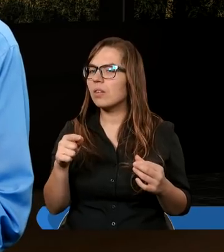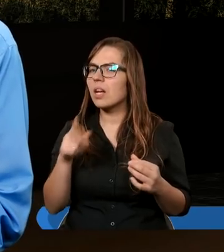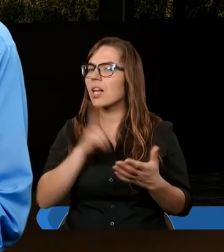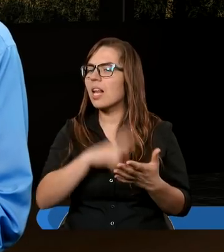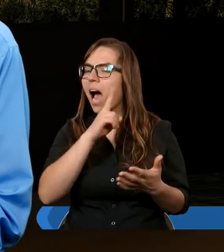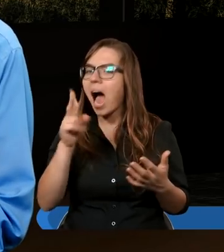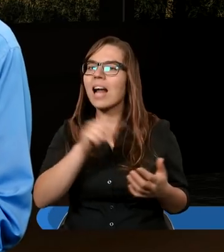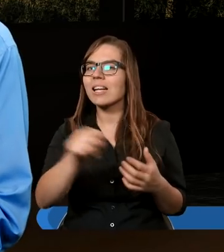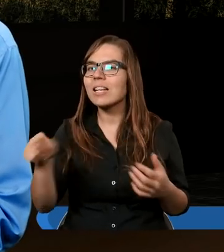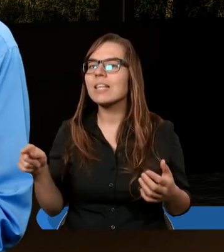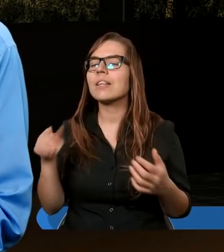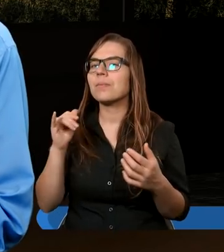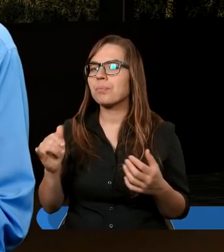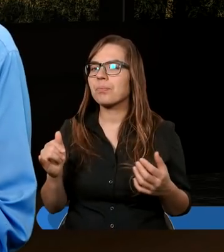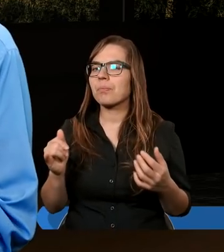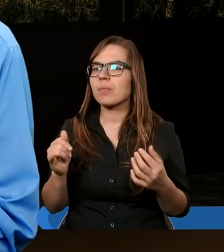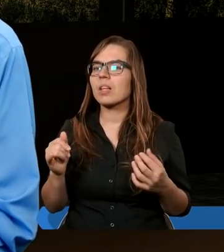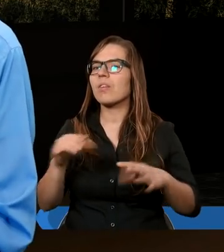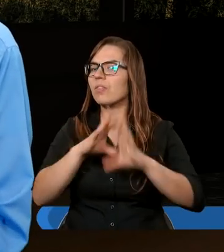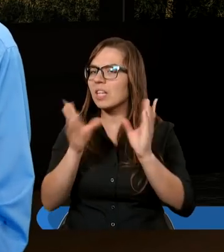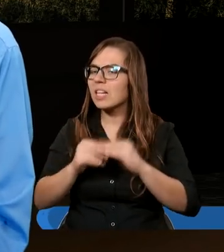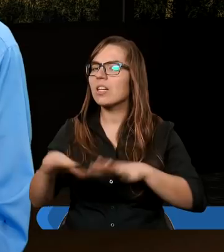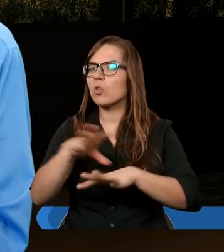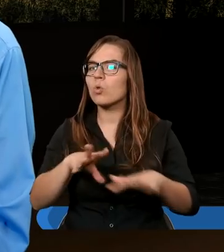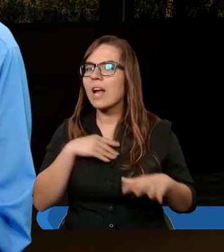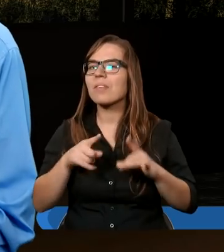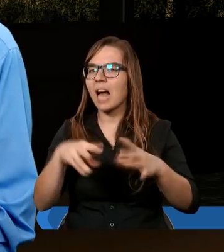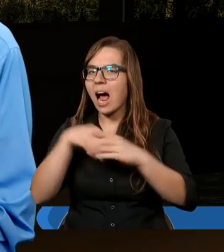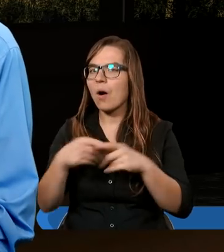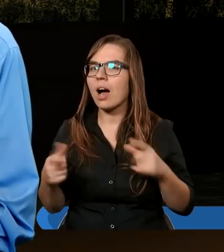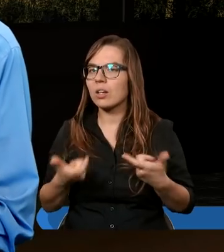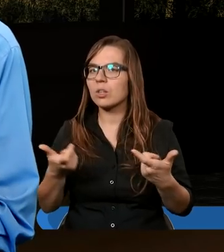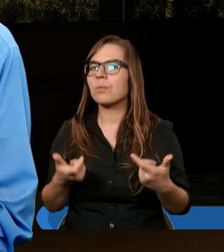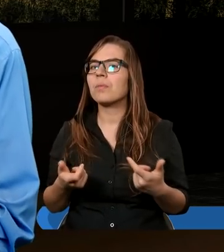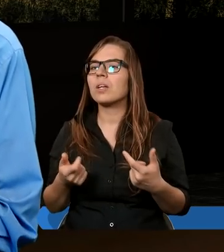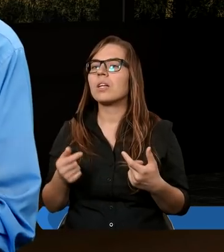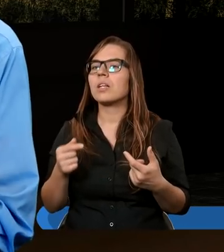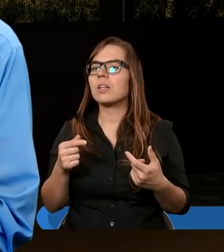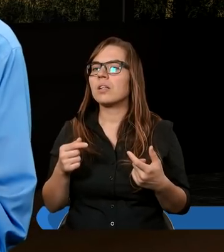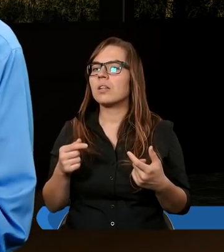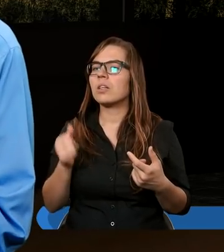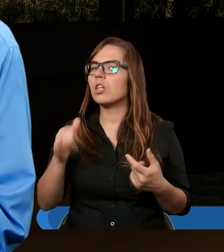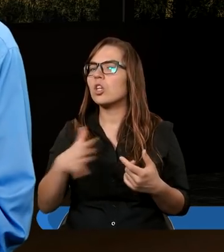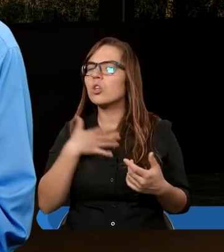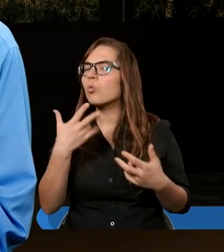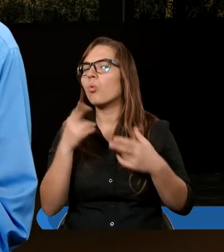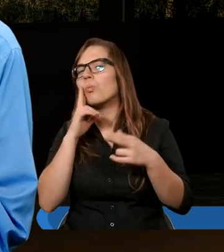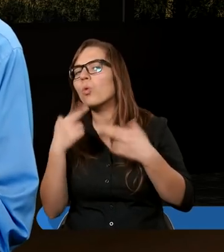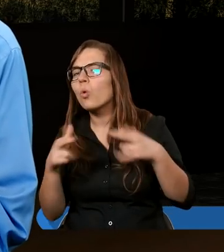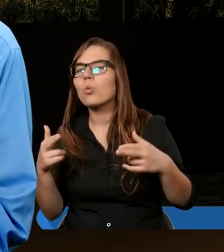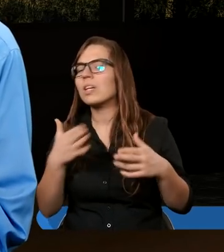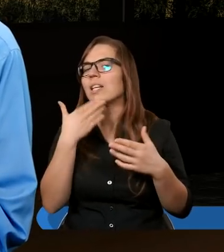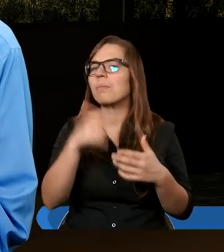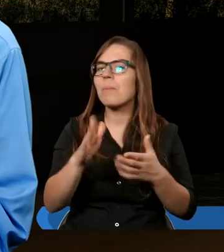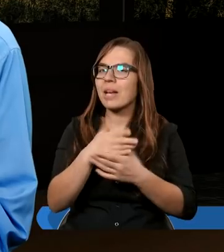każdym z nich i napełnieni zostali wszyscy duchem świętym. Także widać, że też Bóg nie czynił różnicy między nimi. Każdy